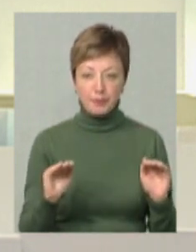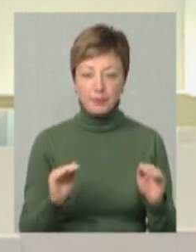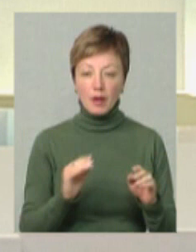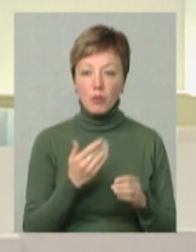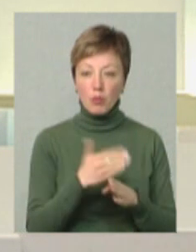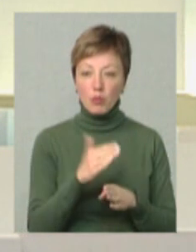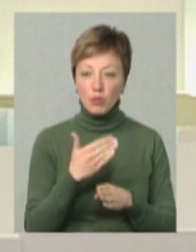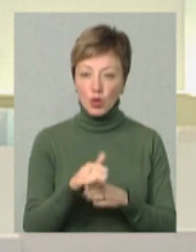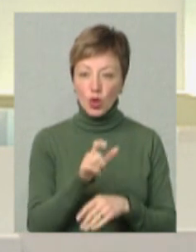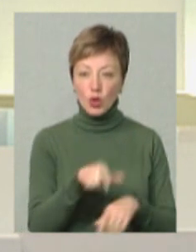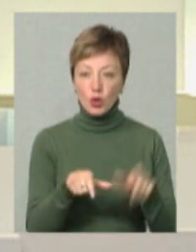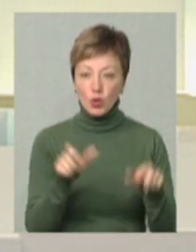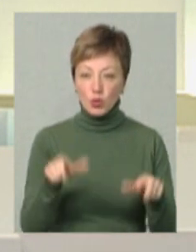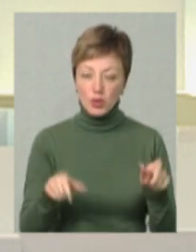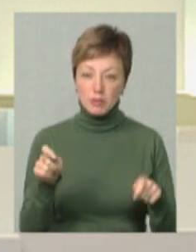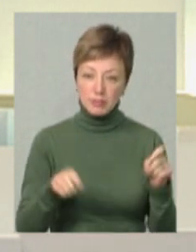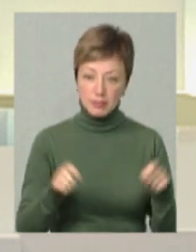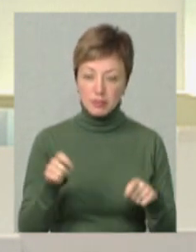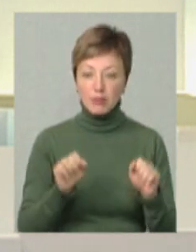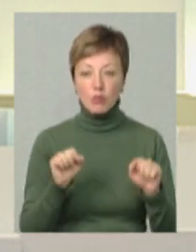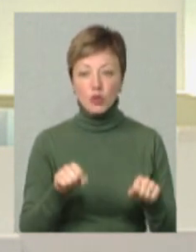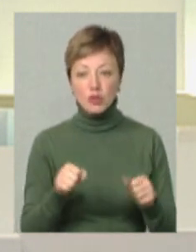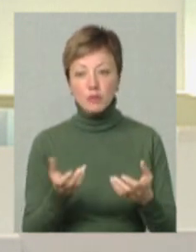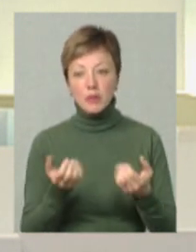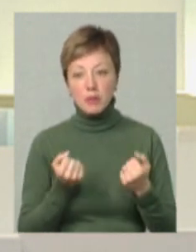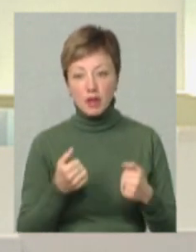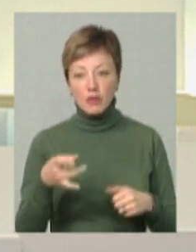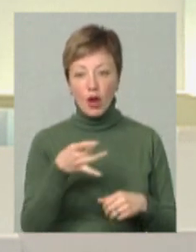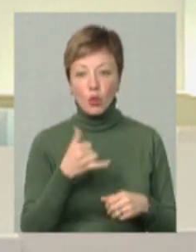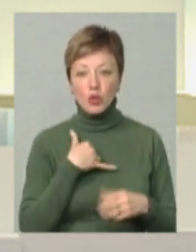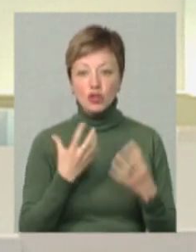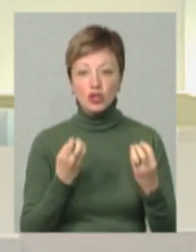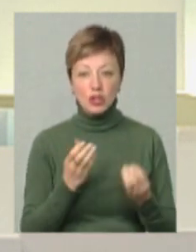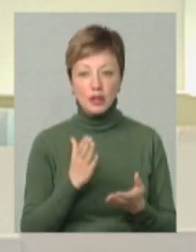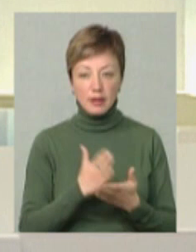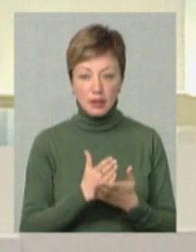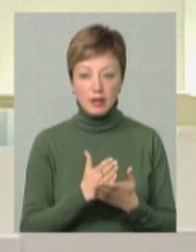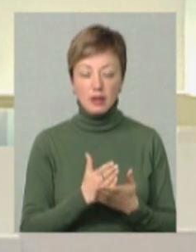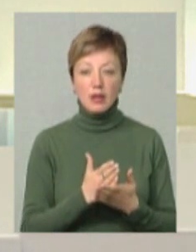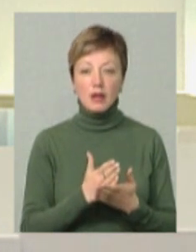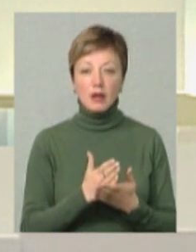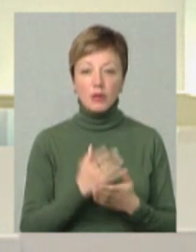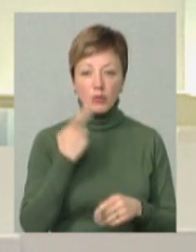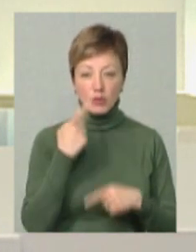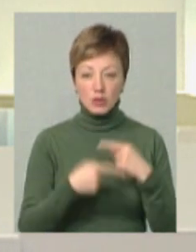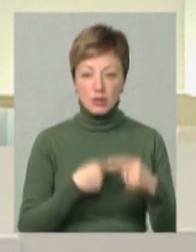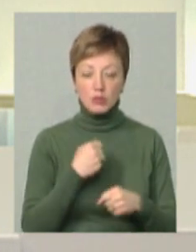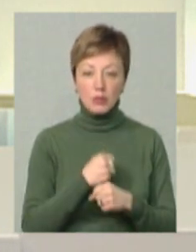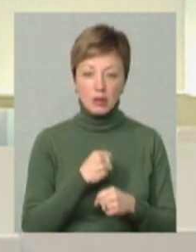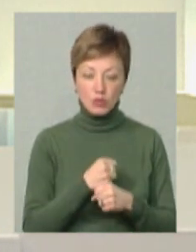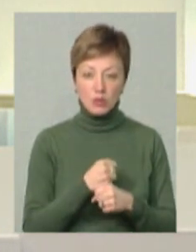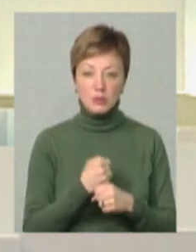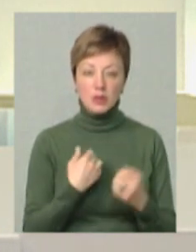По трішки люди під'їжджають, можливість приймати у районі в нас ще є, тому постійно працюємо,